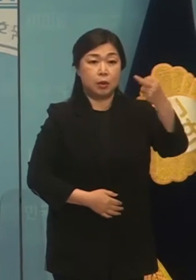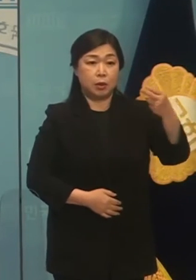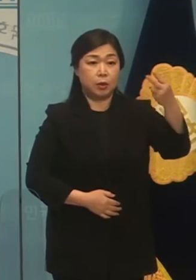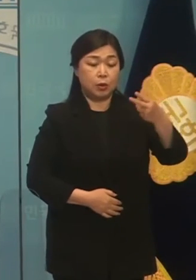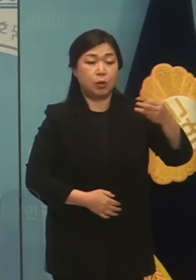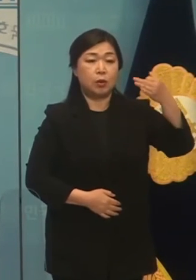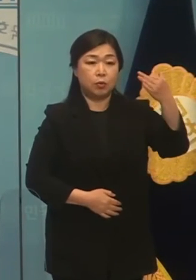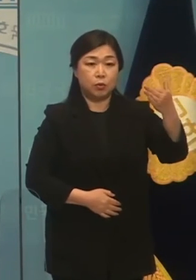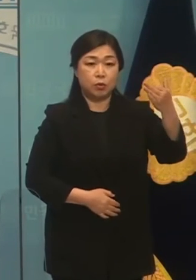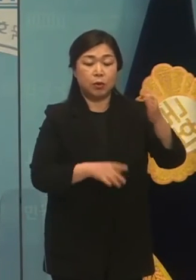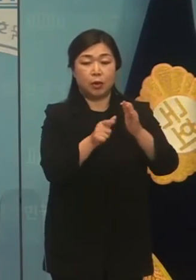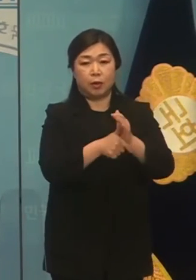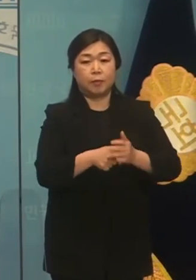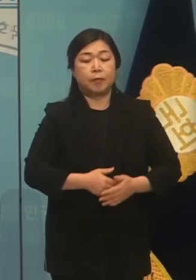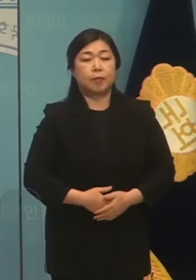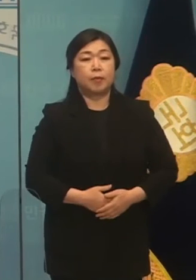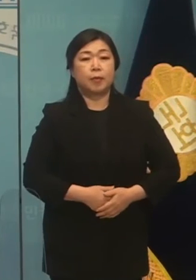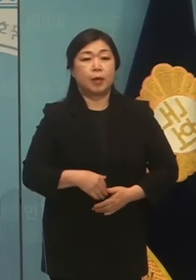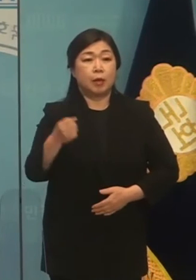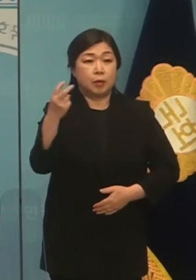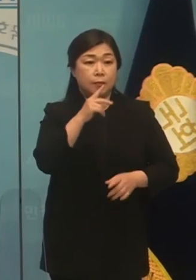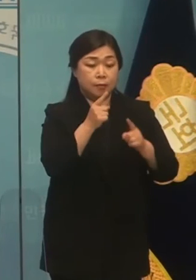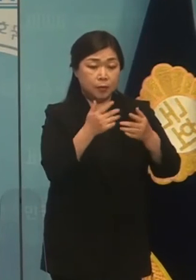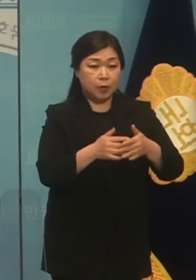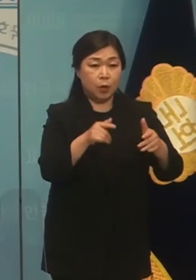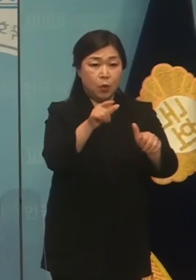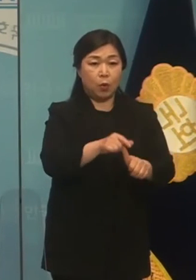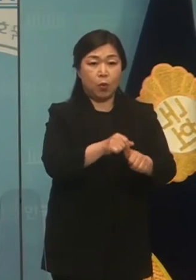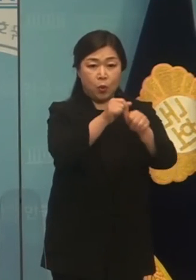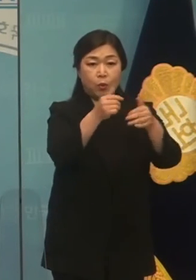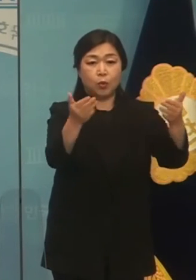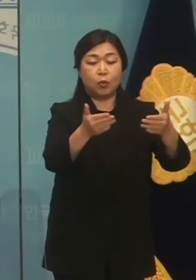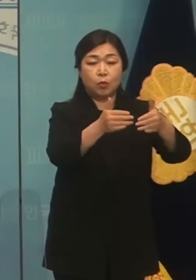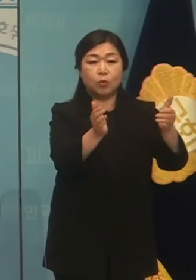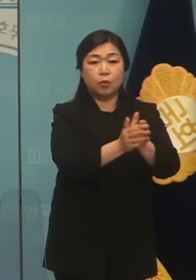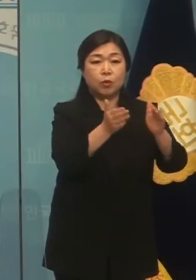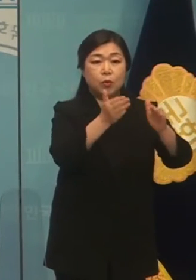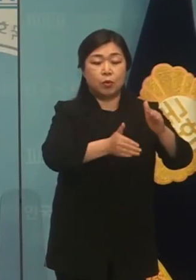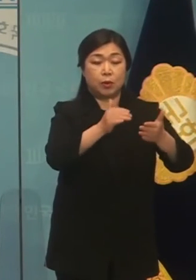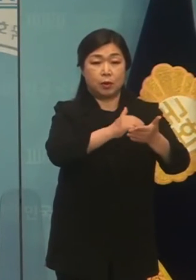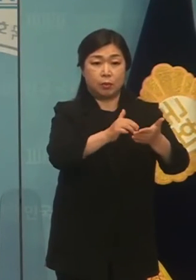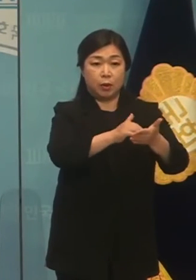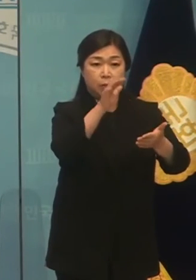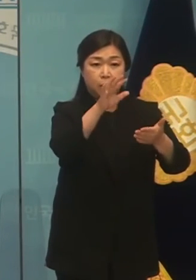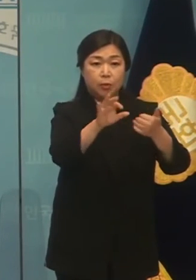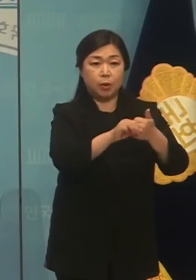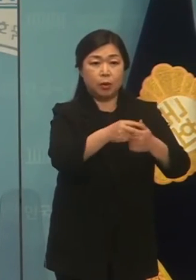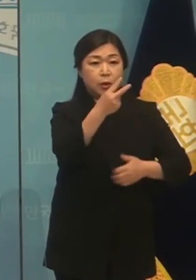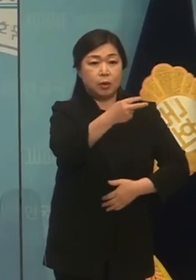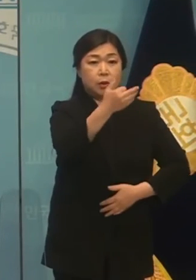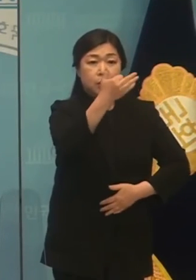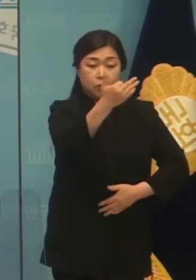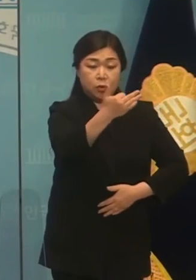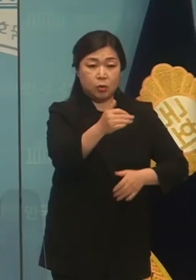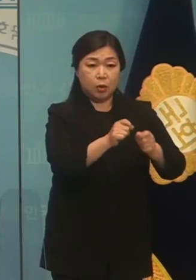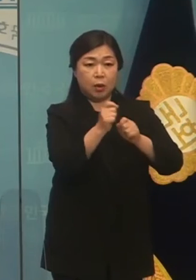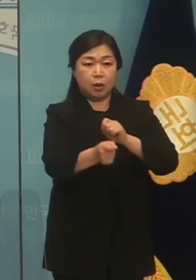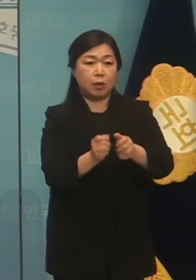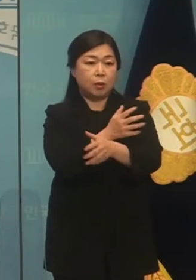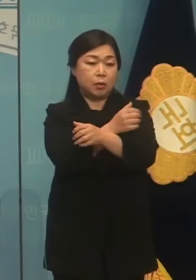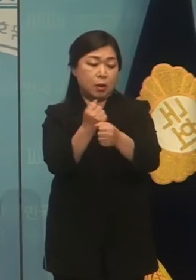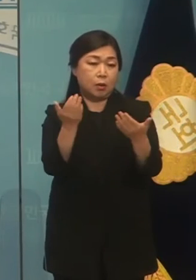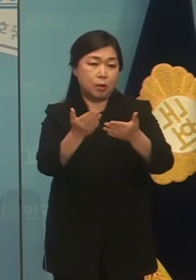사망한